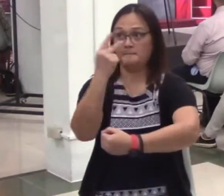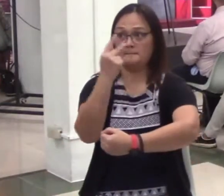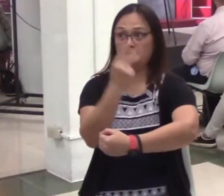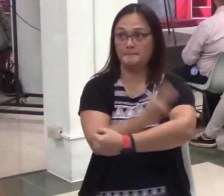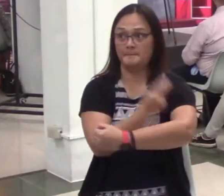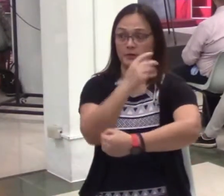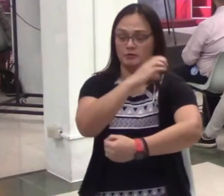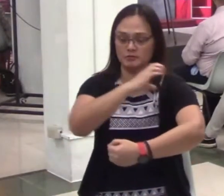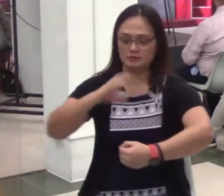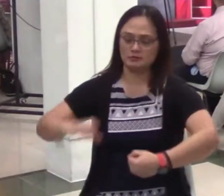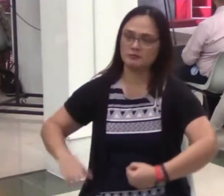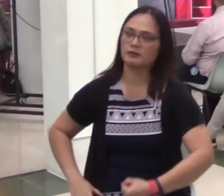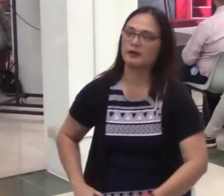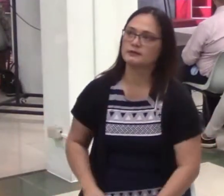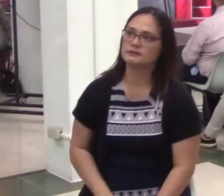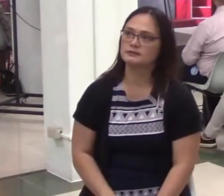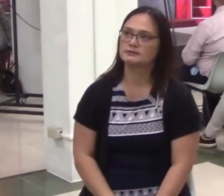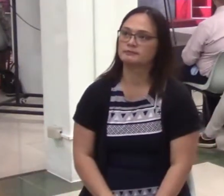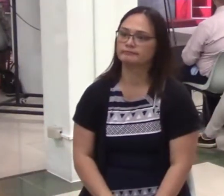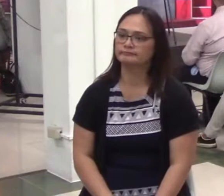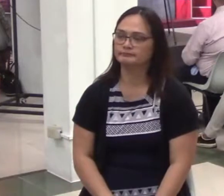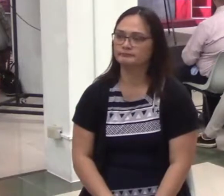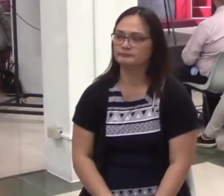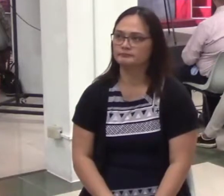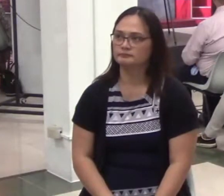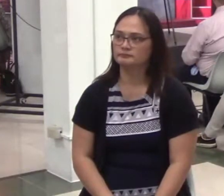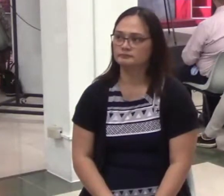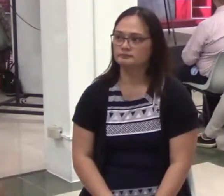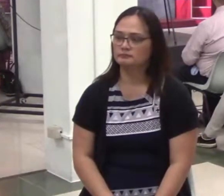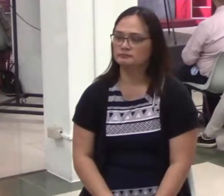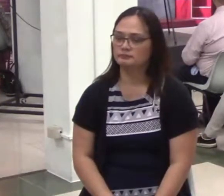Makapangyirihan po, mga kapatid, ang may pangalan.